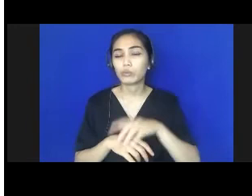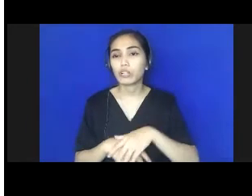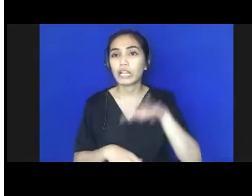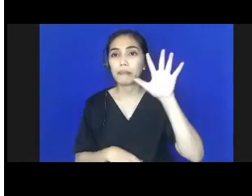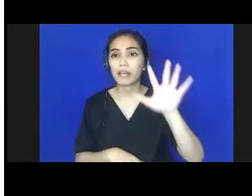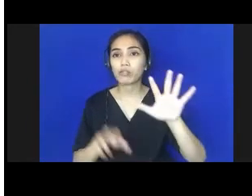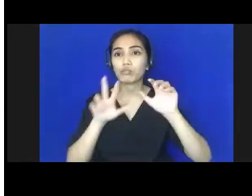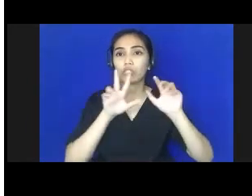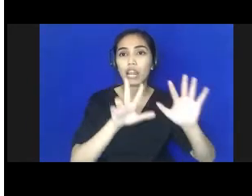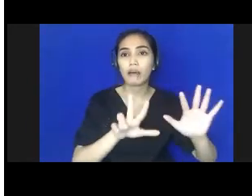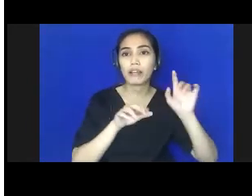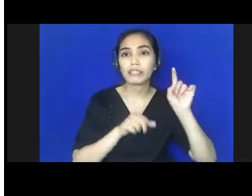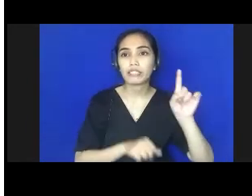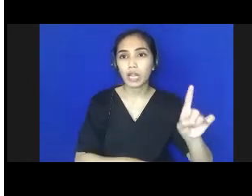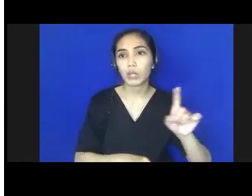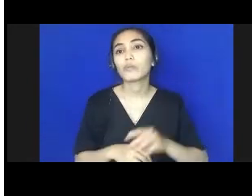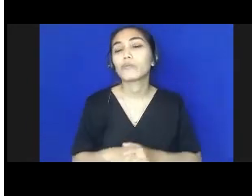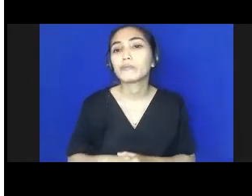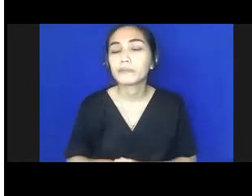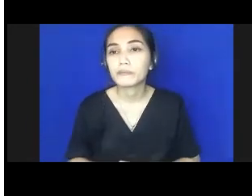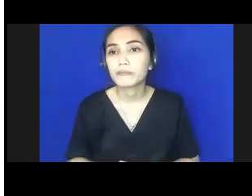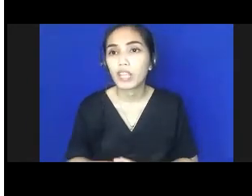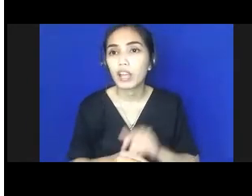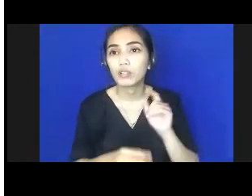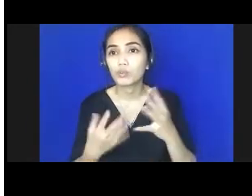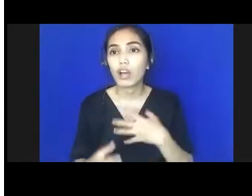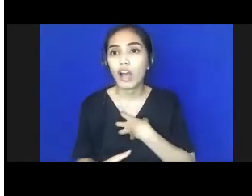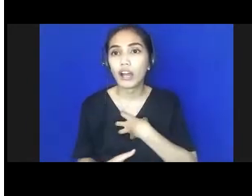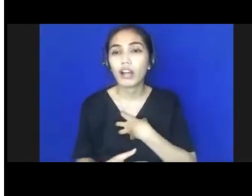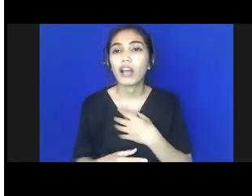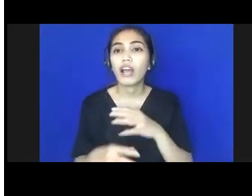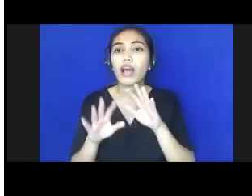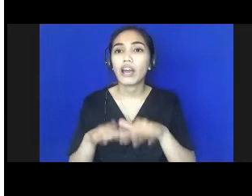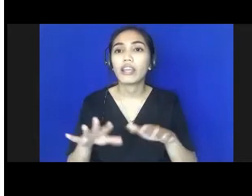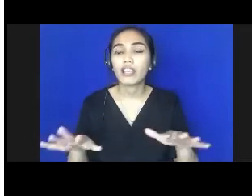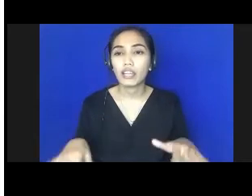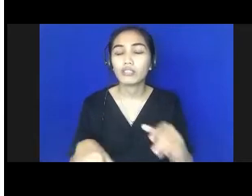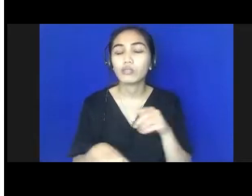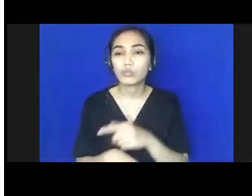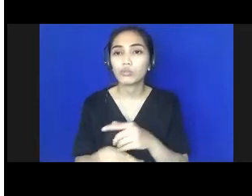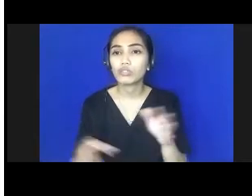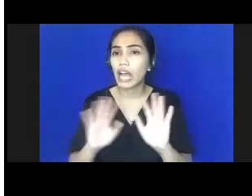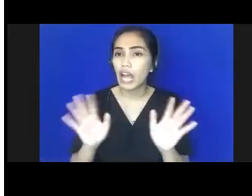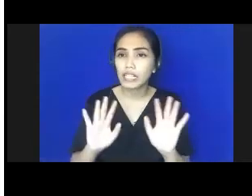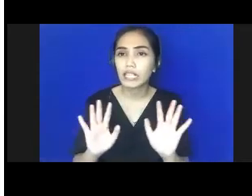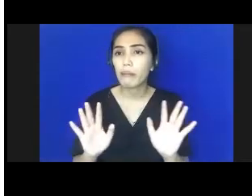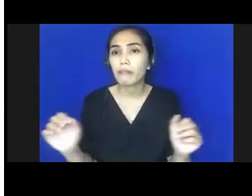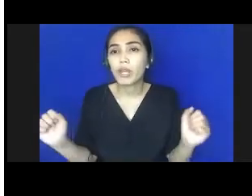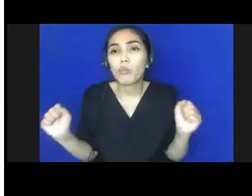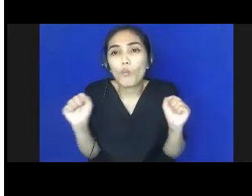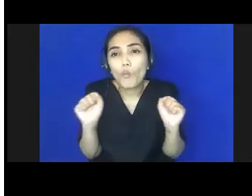kita sekarang kenapa hak anak jangan sampai dia stunting hak anak jangan sampai dia